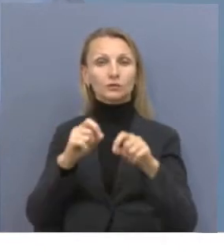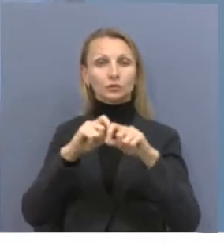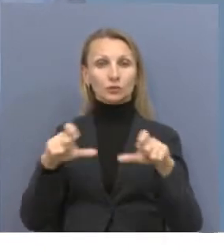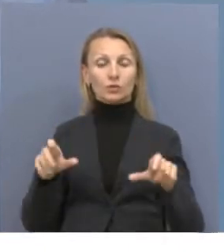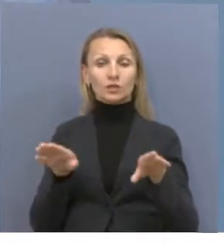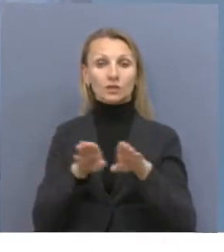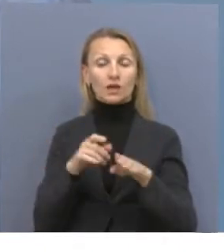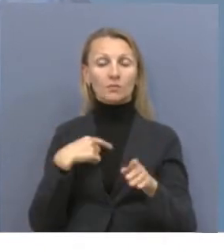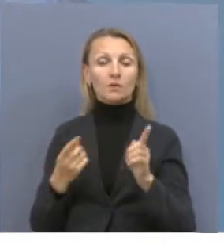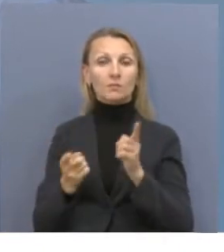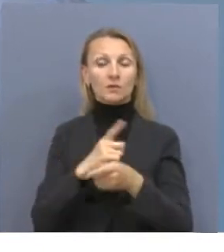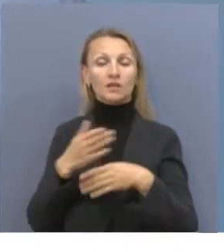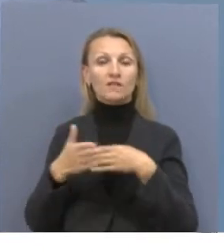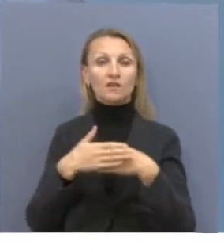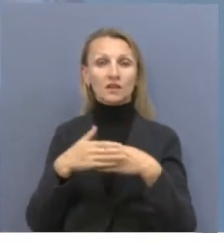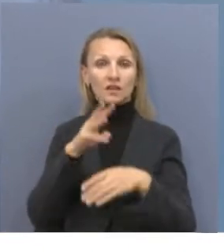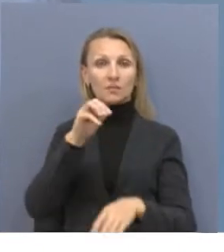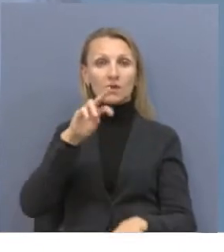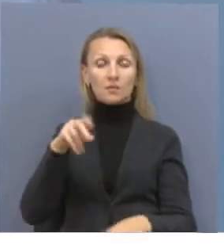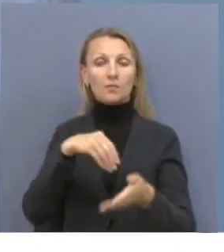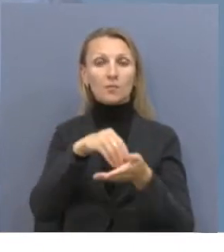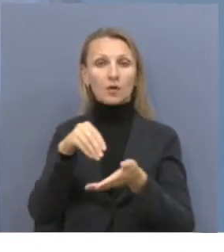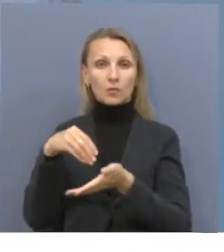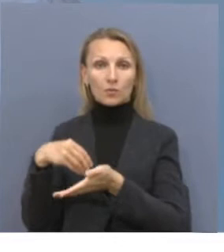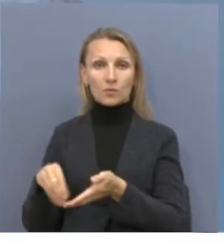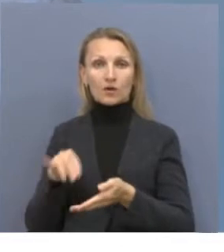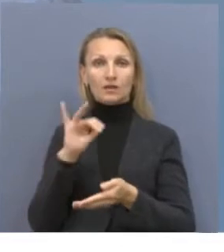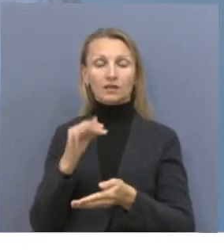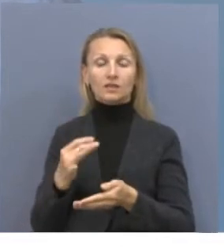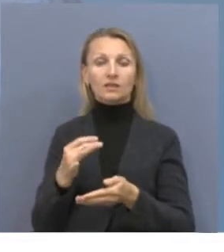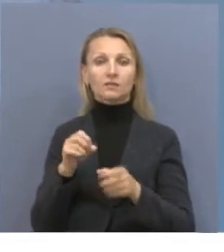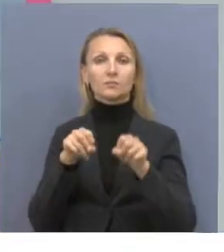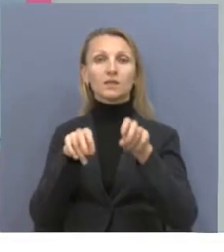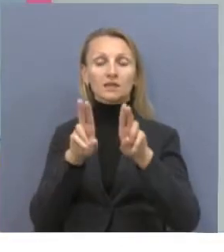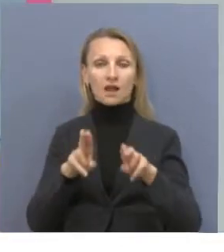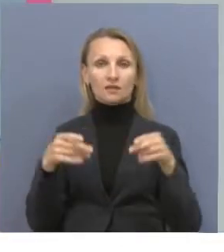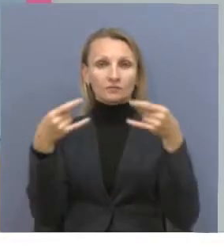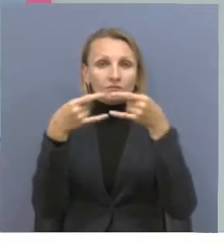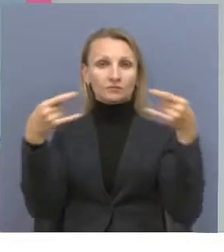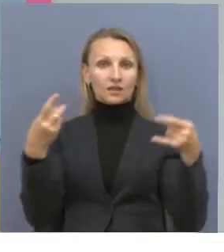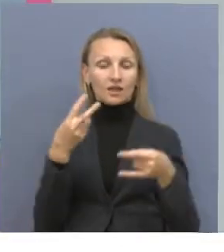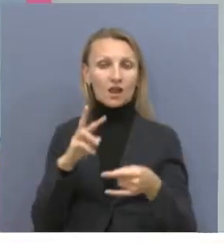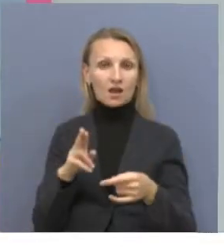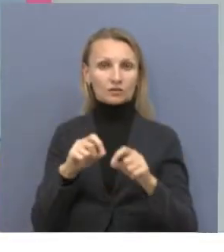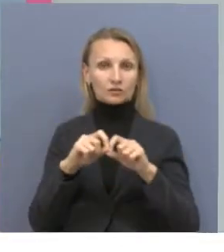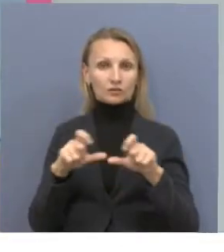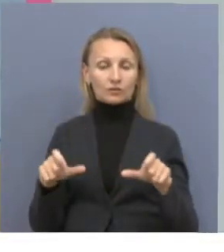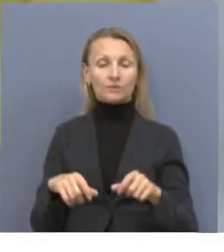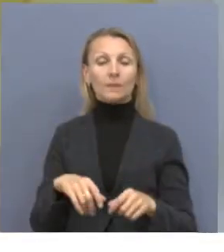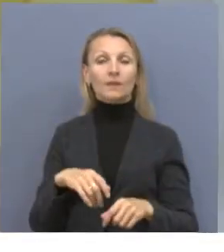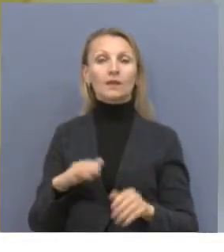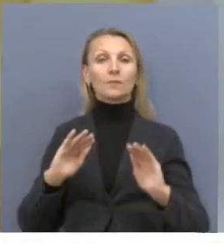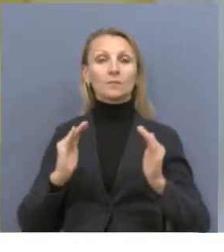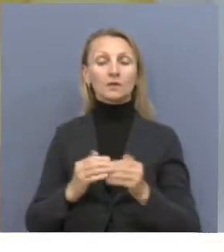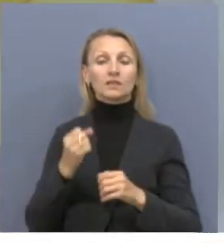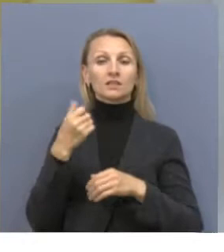заменить школьные двери, мебели, приобрели детский музыкальный центр и портативный проектор для классов. В этом году в мини-центре Балдерган, который